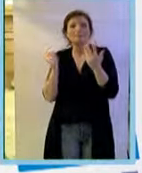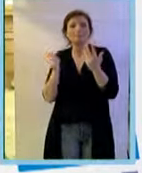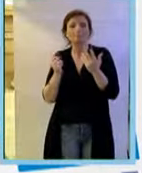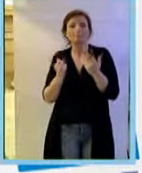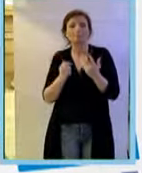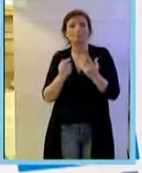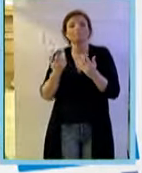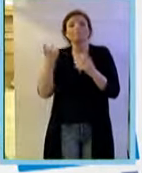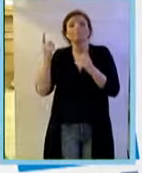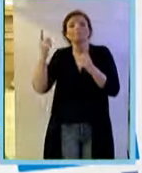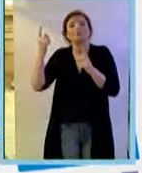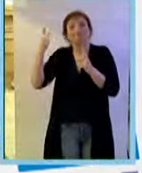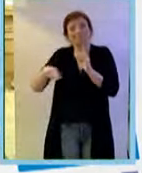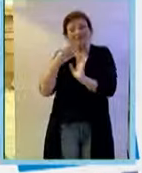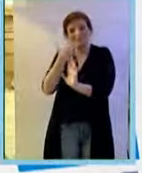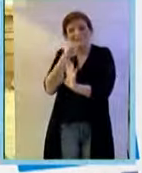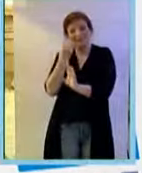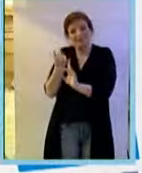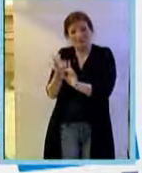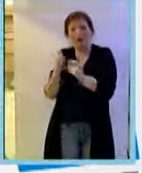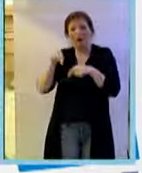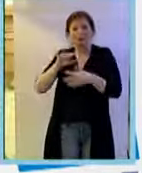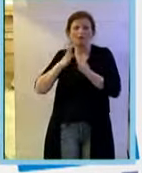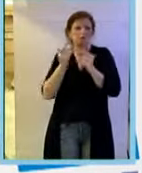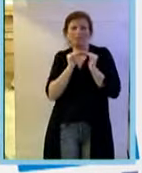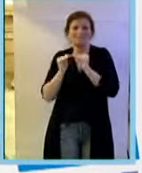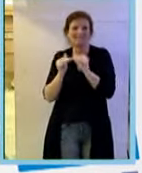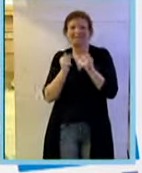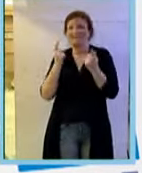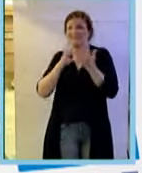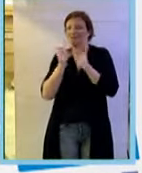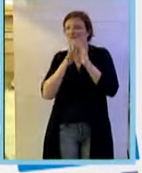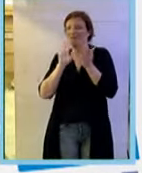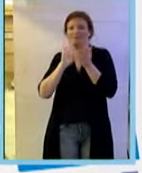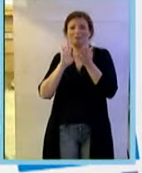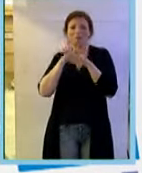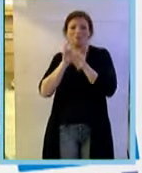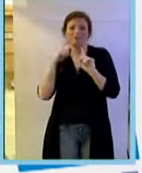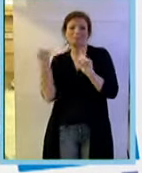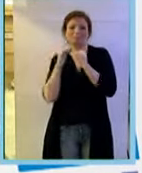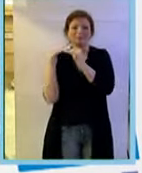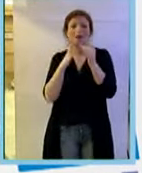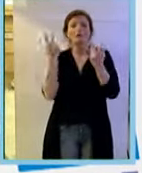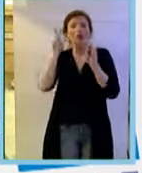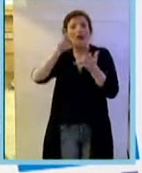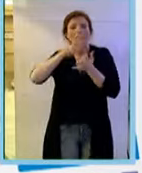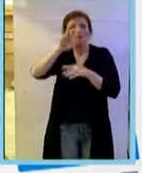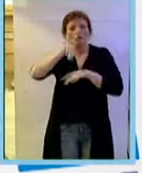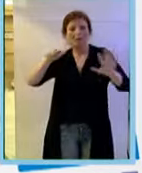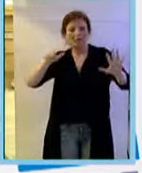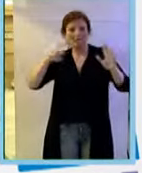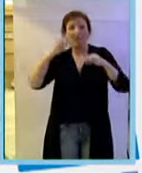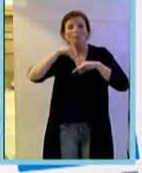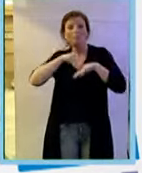e questo farmaco è diventato adesso terapia standard è stato inizialmente approvato nel 2006 e poi è stata